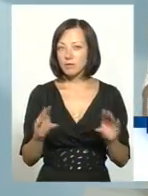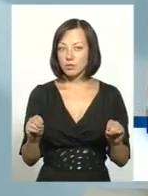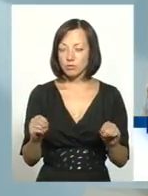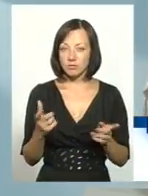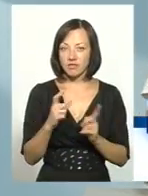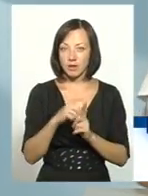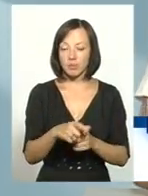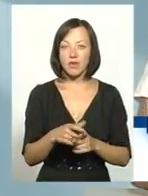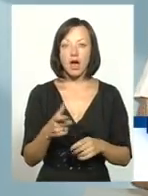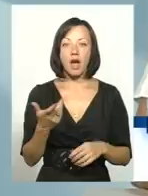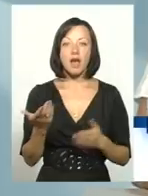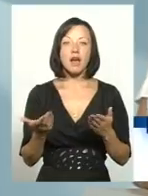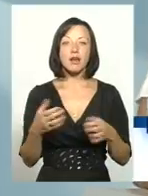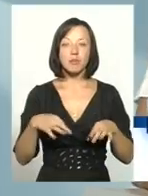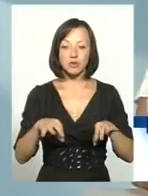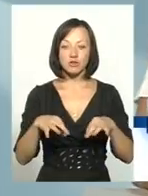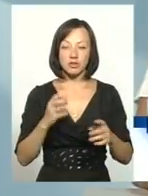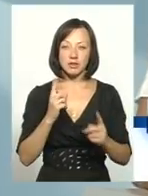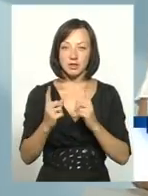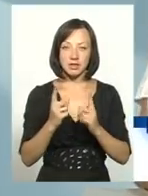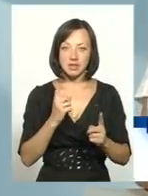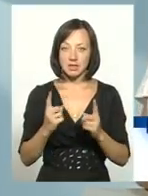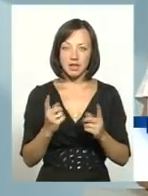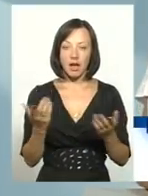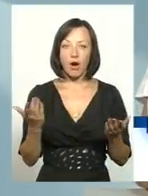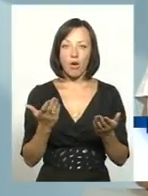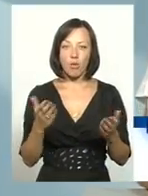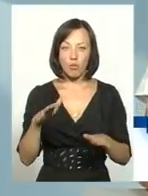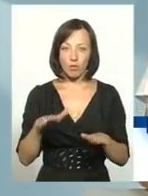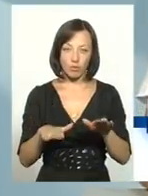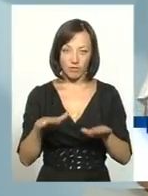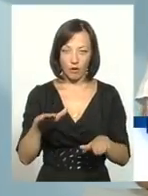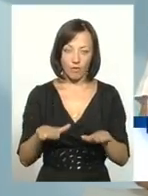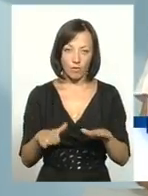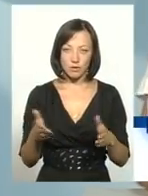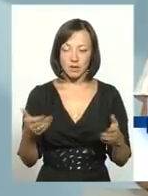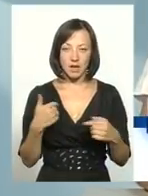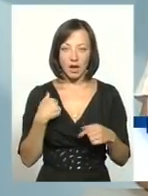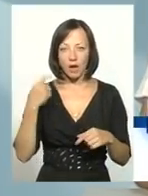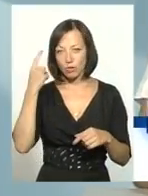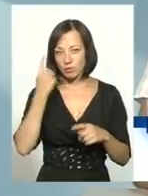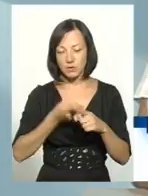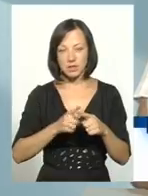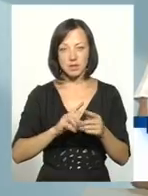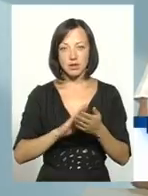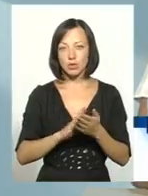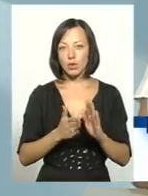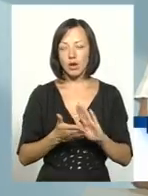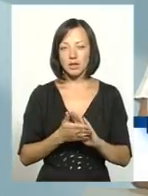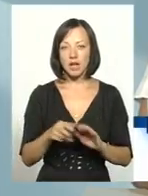відповідь. То, які машини зараз на сьогоднішній день там їдуть, і які ваговози, я думаю, що в цій ситуації